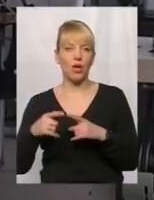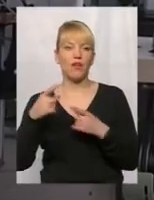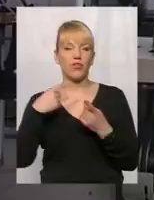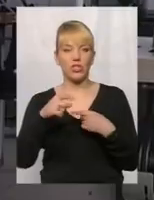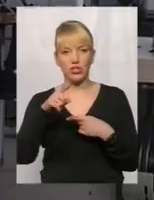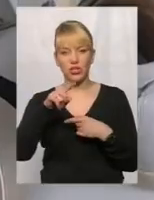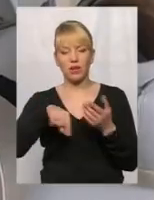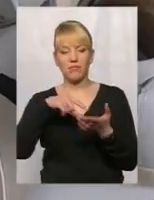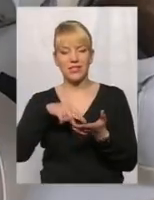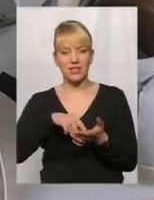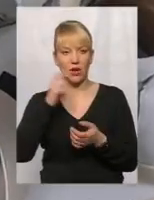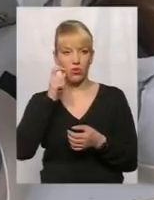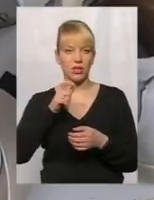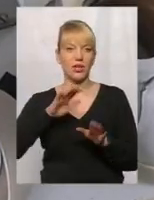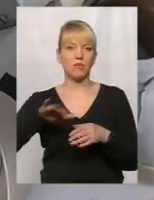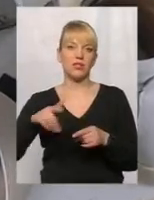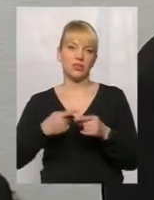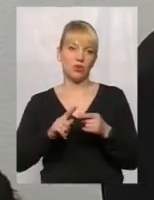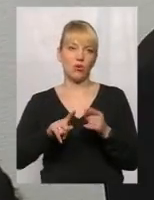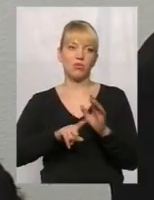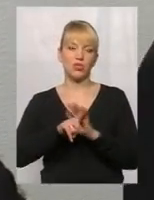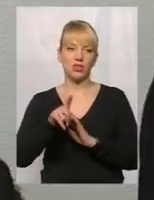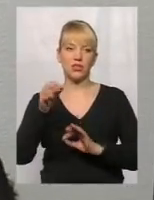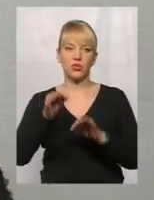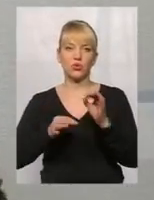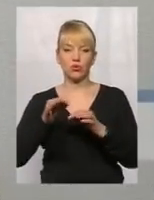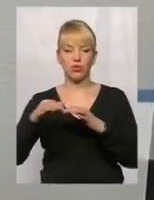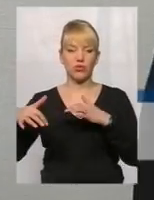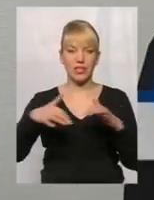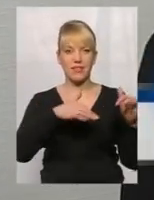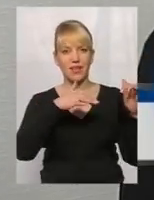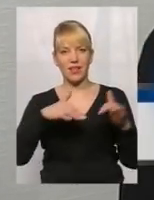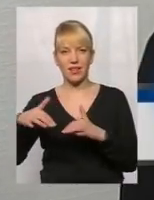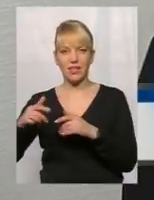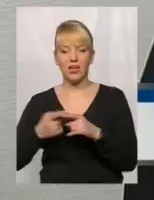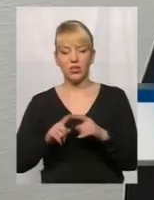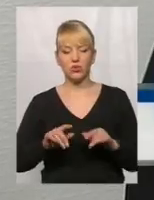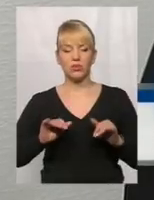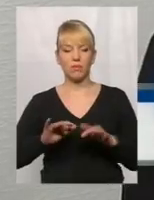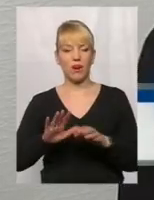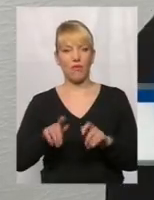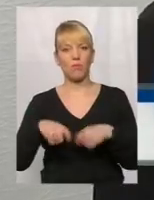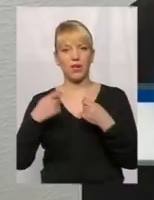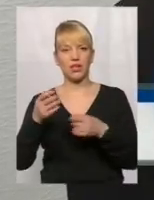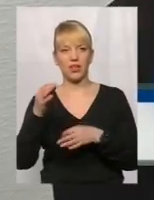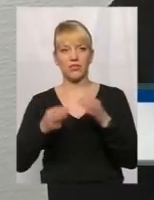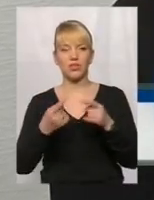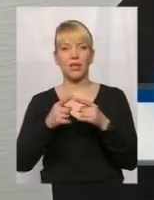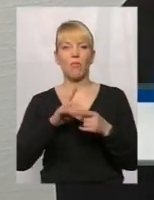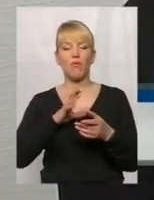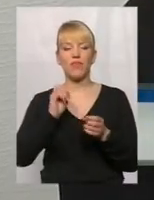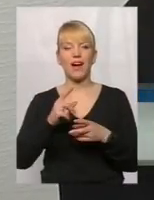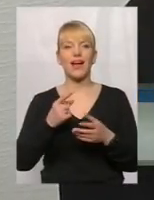Після цього розпочалася судова тяганина. Справу передали в суд. Воно було визнано речовим доказом. І підприємство не могло